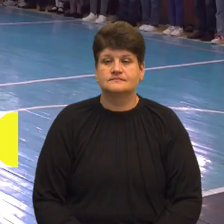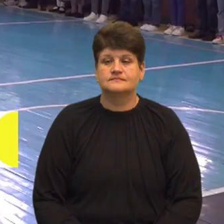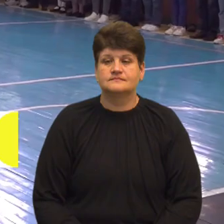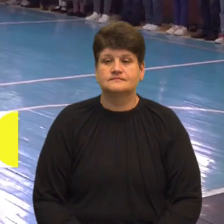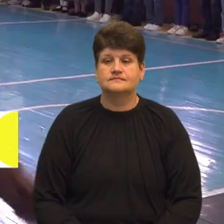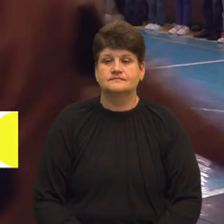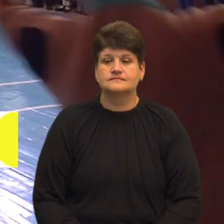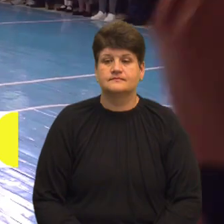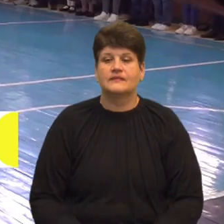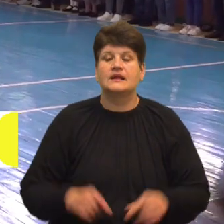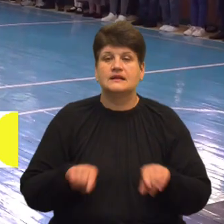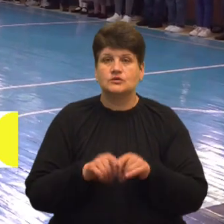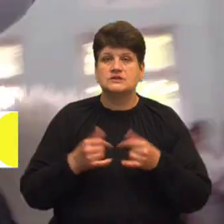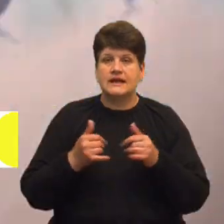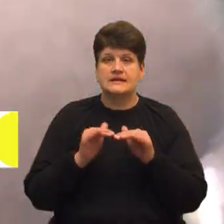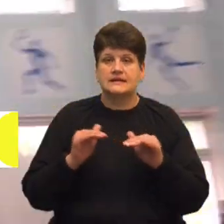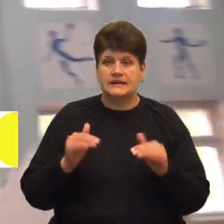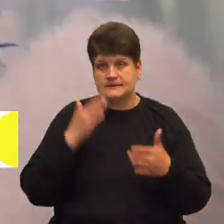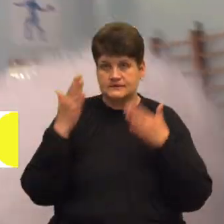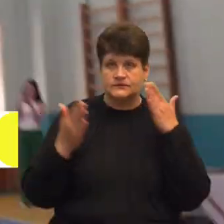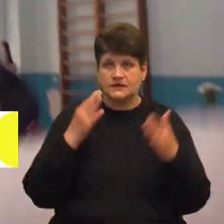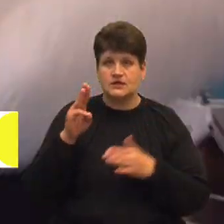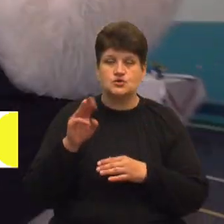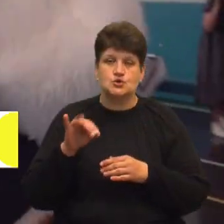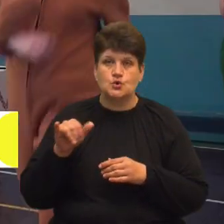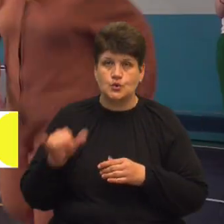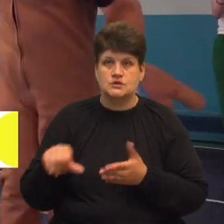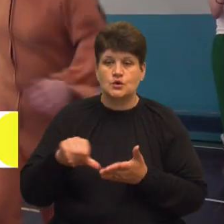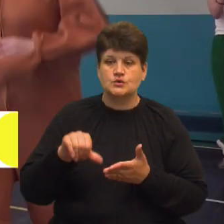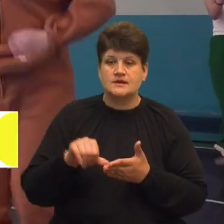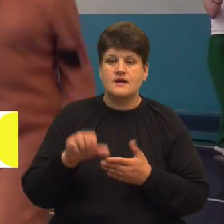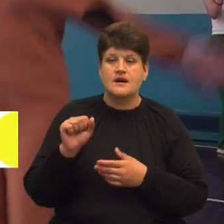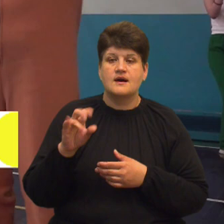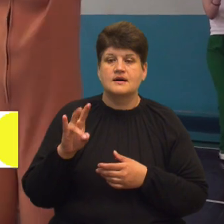Також для дітей влаштували розважальне шоу за участю аніматорів.